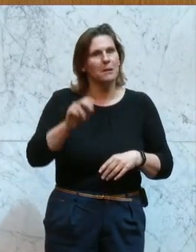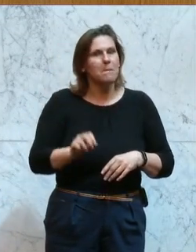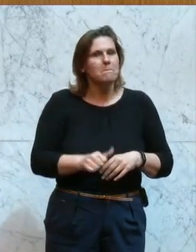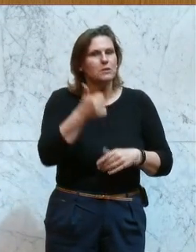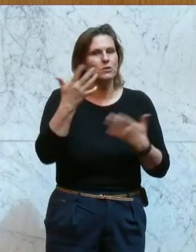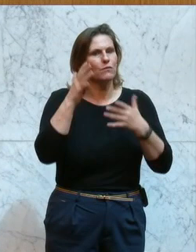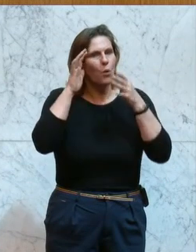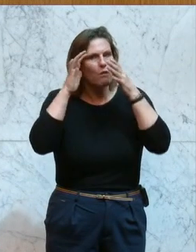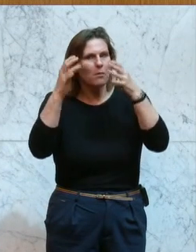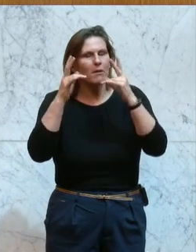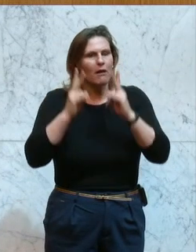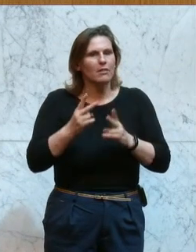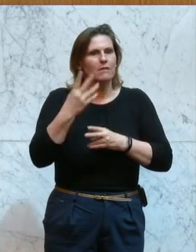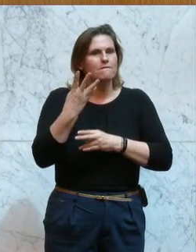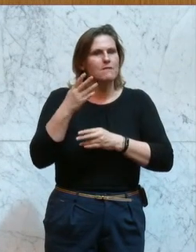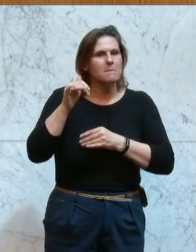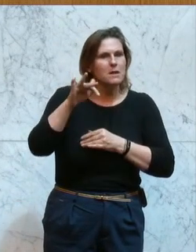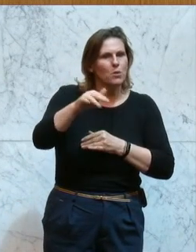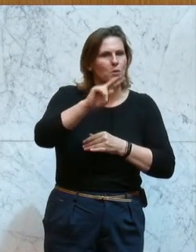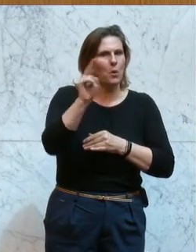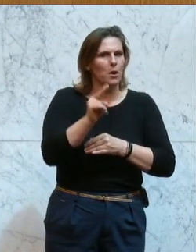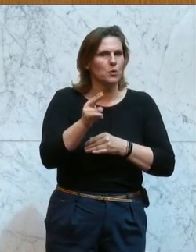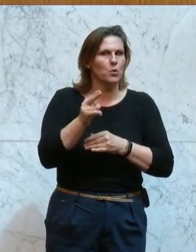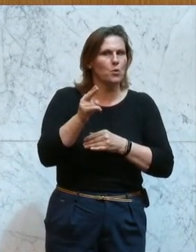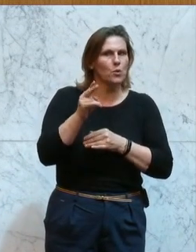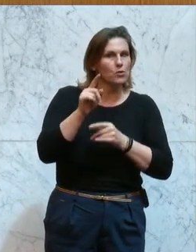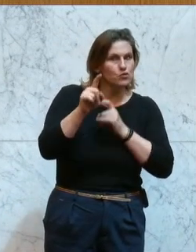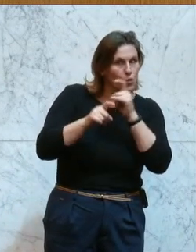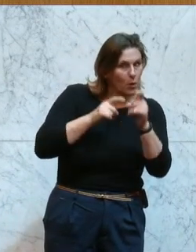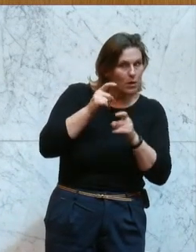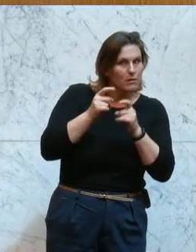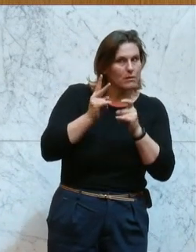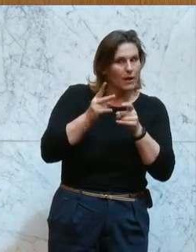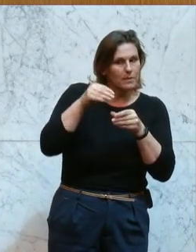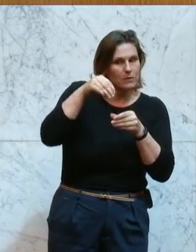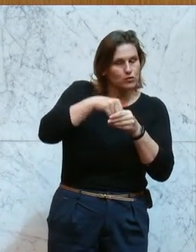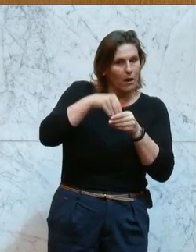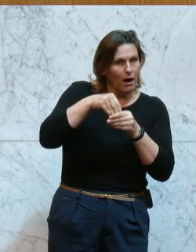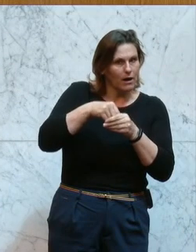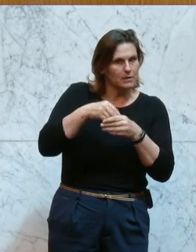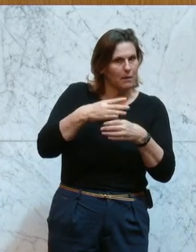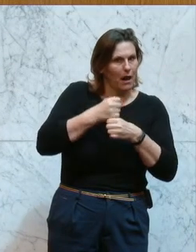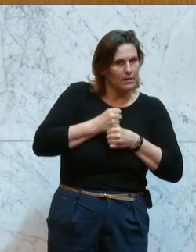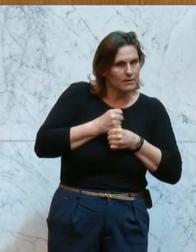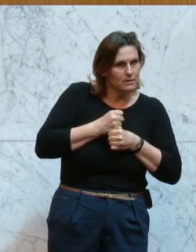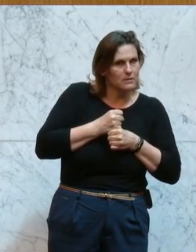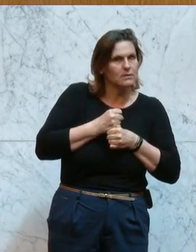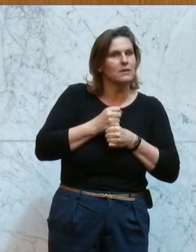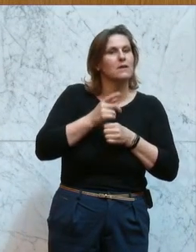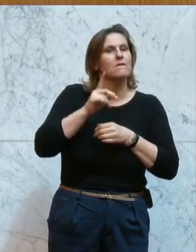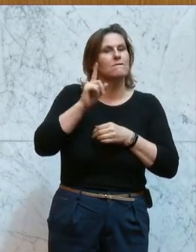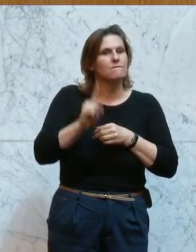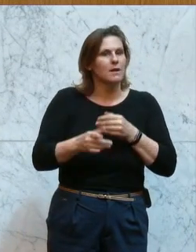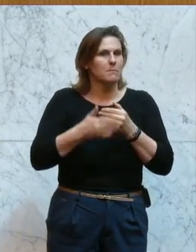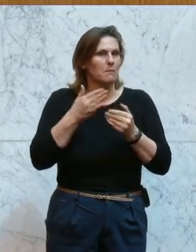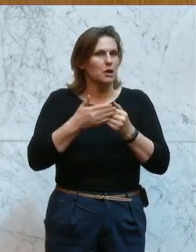kann man sich 4 Millionen Euro Steuer ersparen. Und wenn man in diesem Fall Herrn Schmidt oder